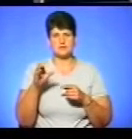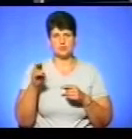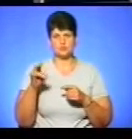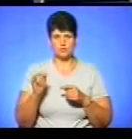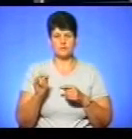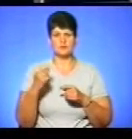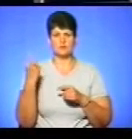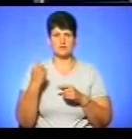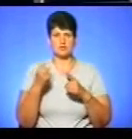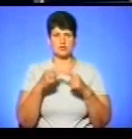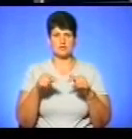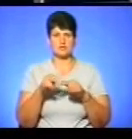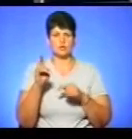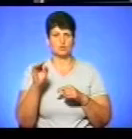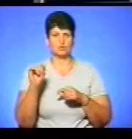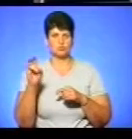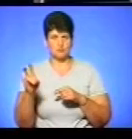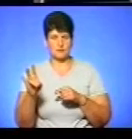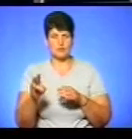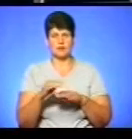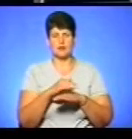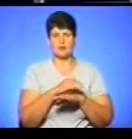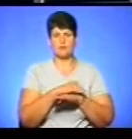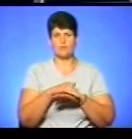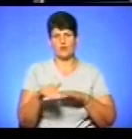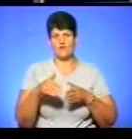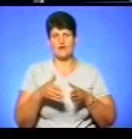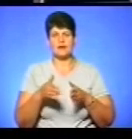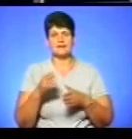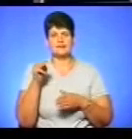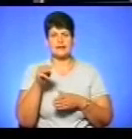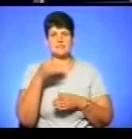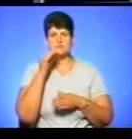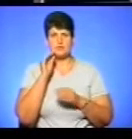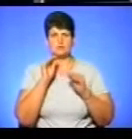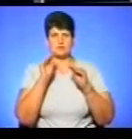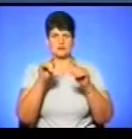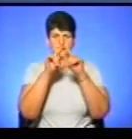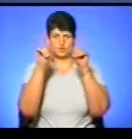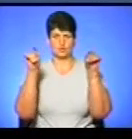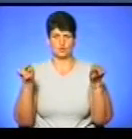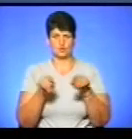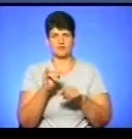обласної організації «Кун» на бульварі Тараса Шевченка встановили пам'ятну дошку Івану Гавдиді.